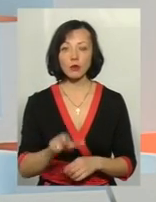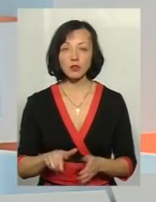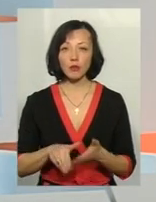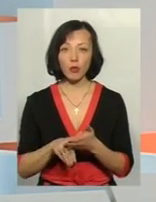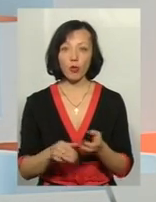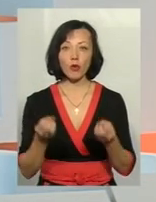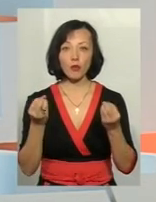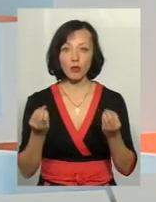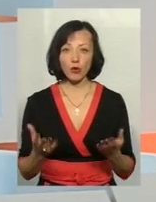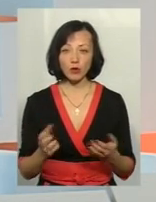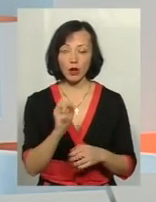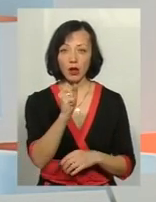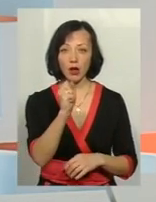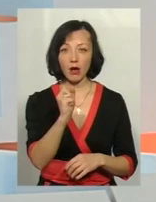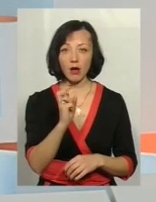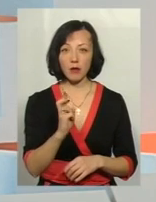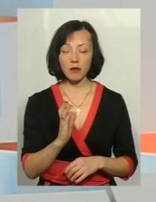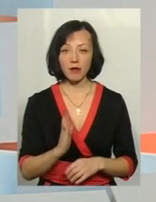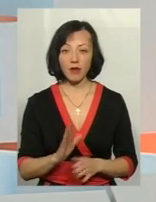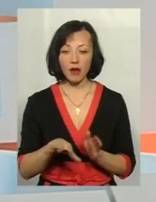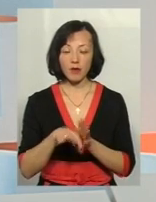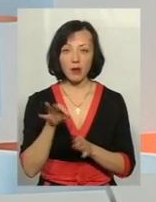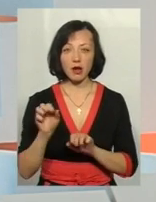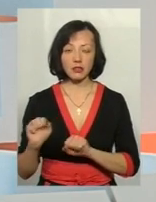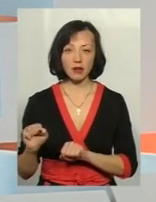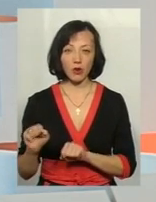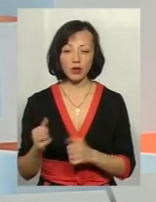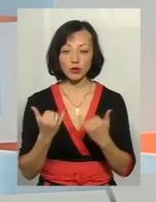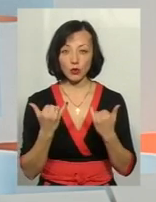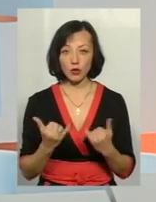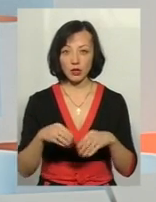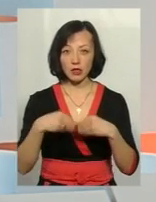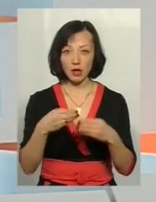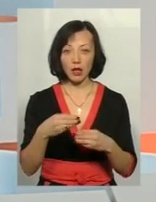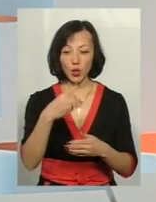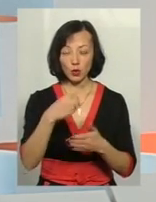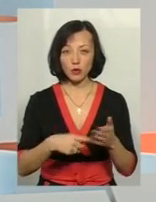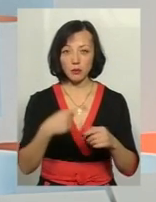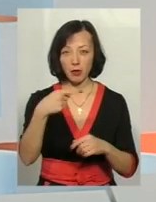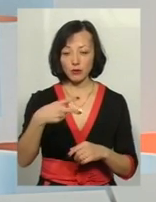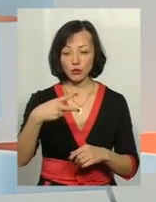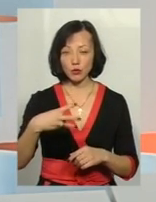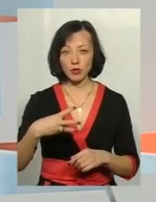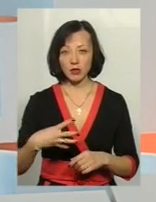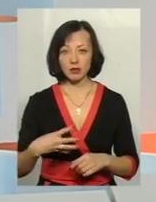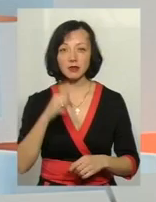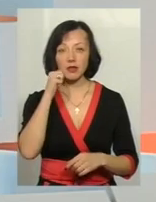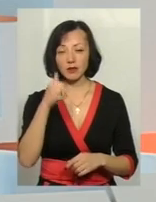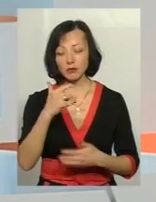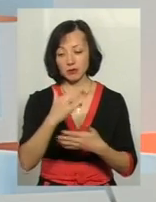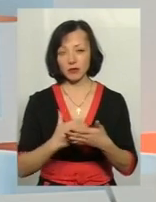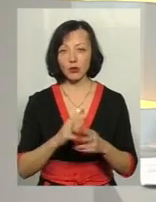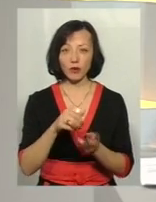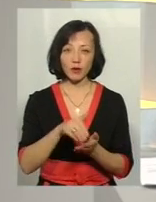просто по алфавітному порядку вибирається адвокат. Сьогодні ми дали доручення першому, завтра другому, третьому, хто